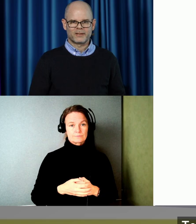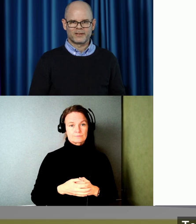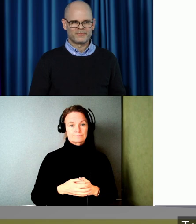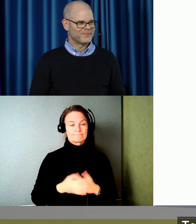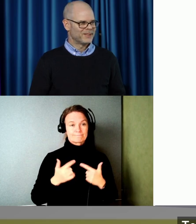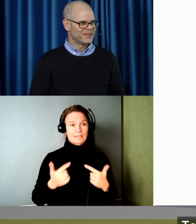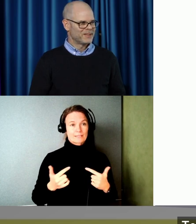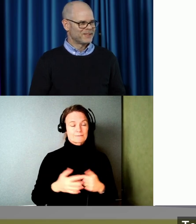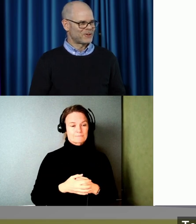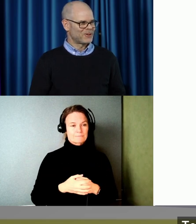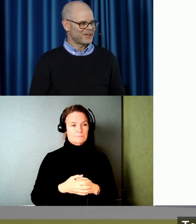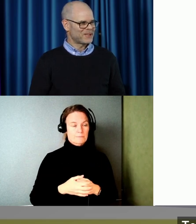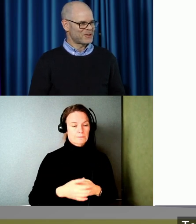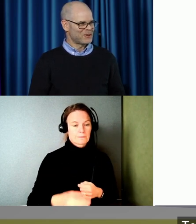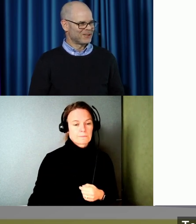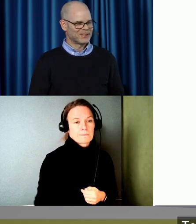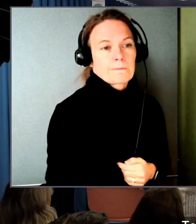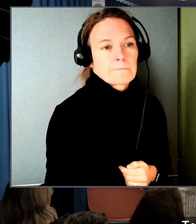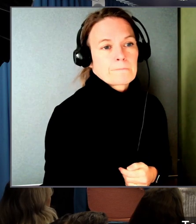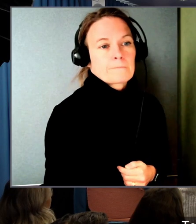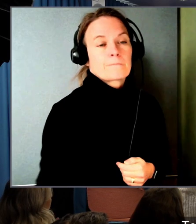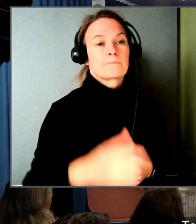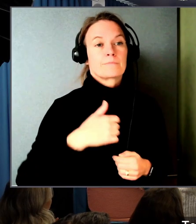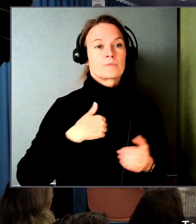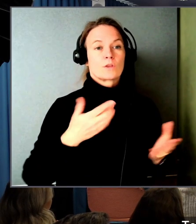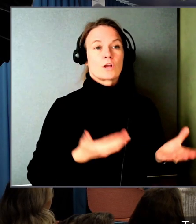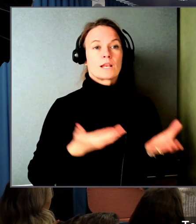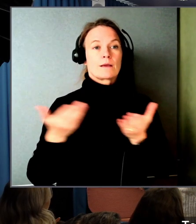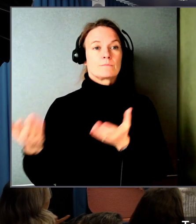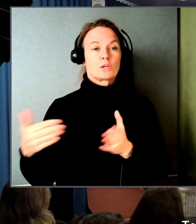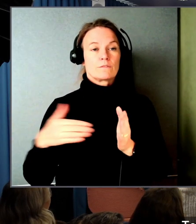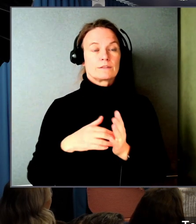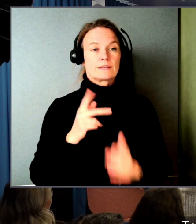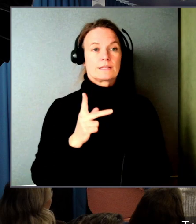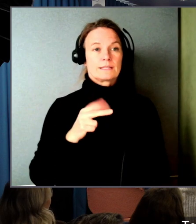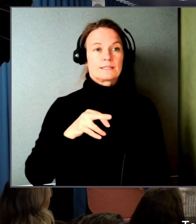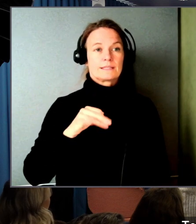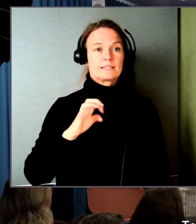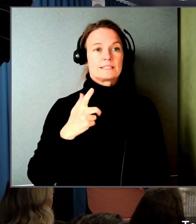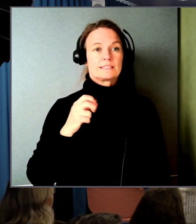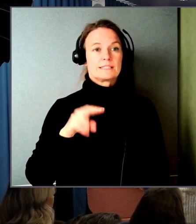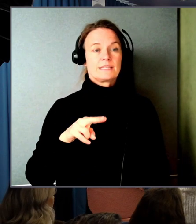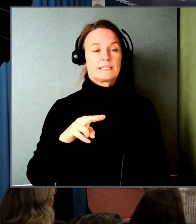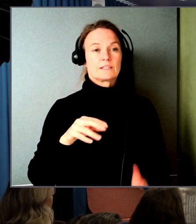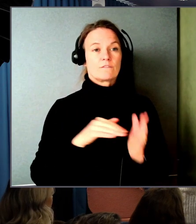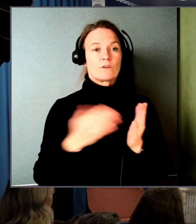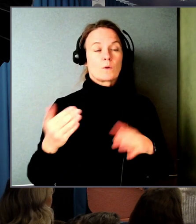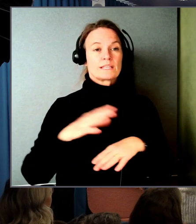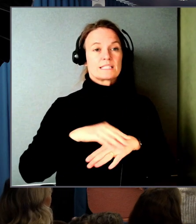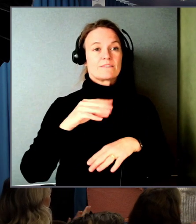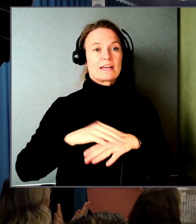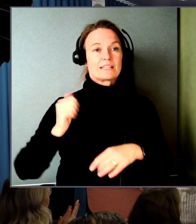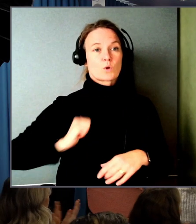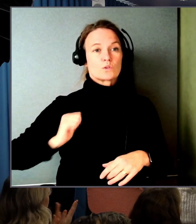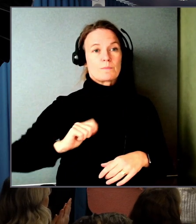Tack! Jag lämnar över till Kristin från Sveriges konsumenter. Tack så mycket klub!